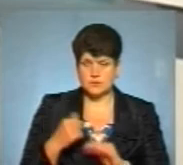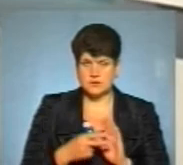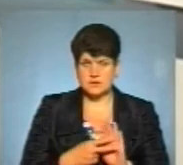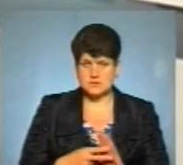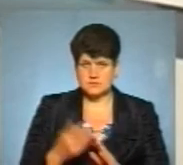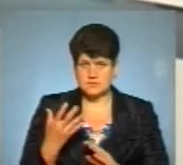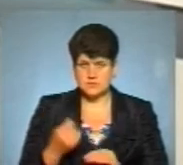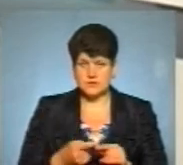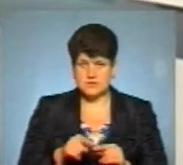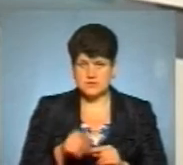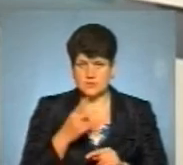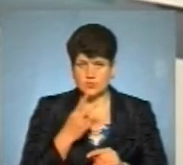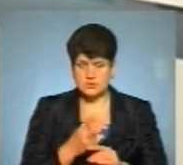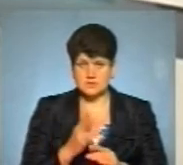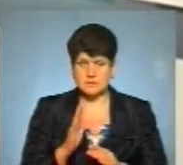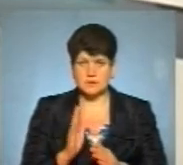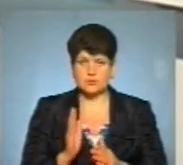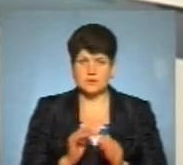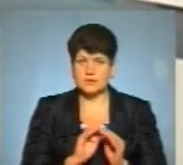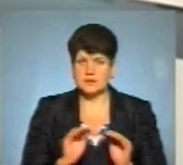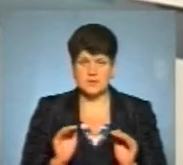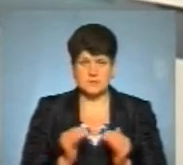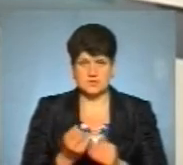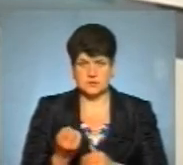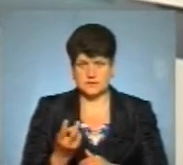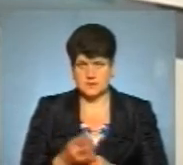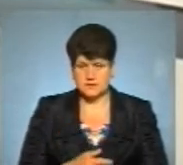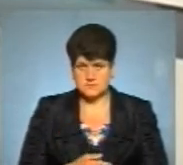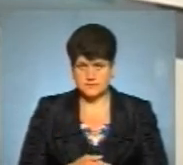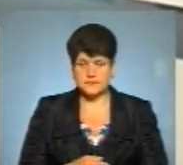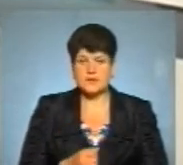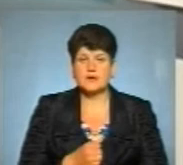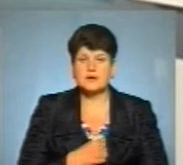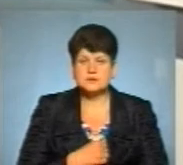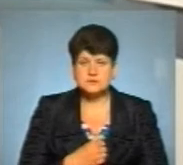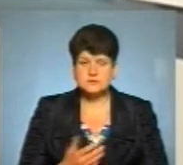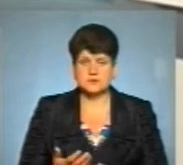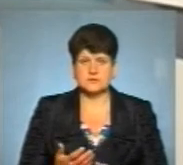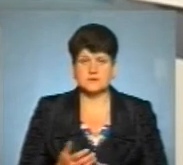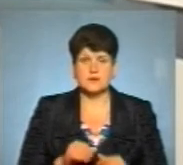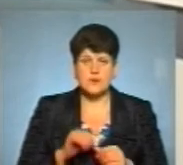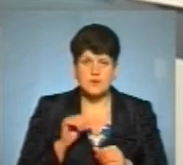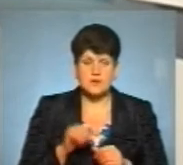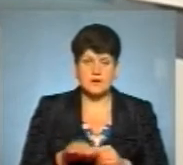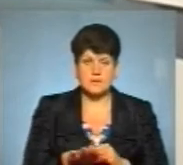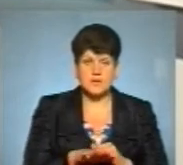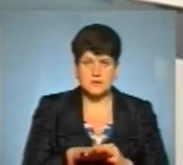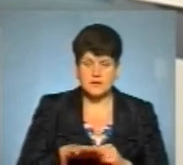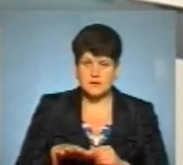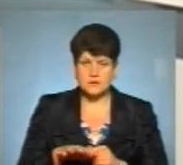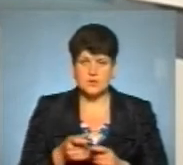днів. І цей показник має бути не менше 12. На жаль, на окремих територіях